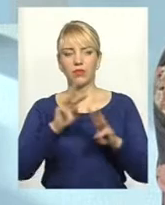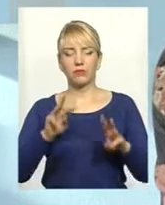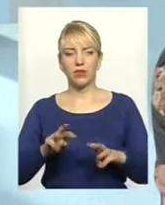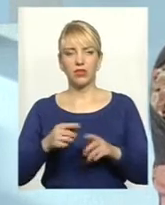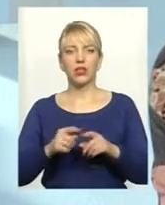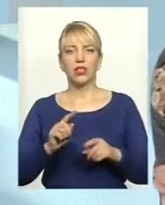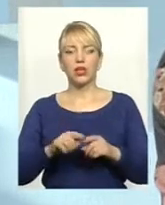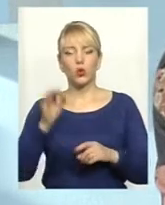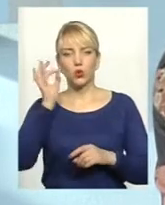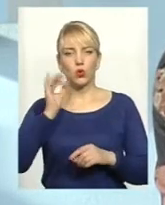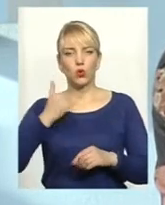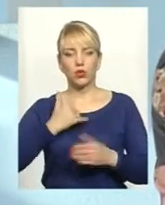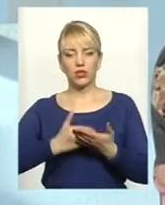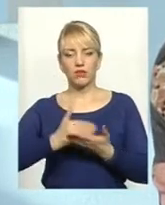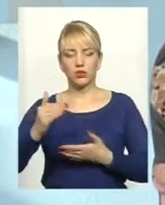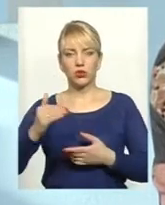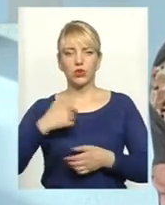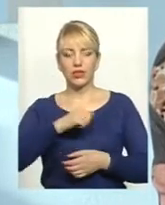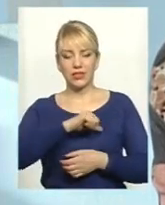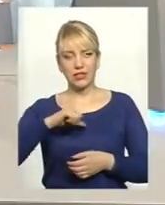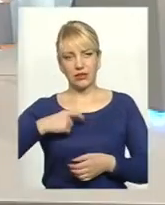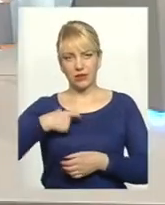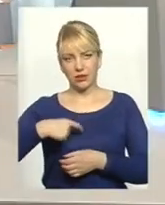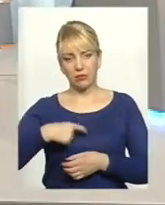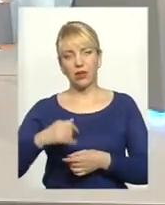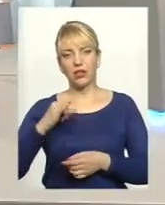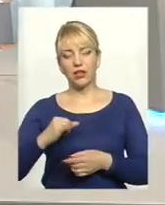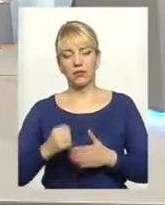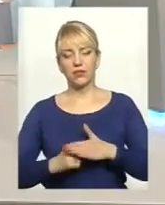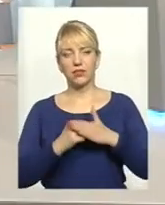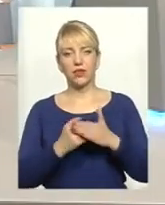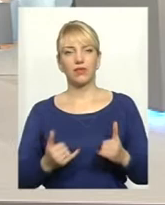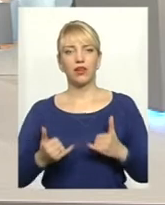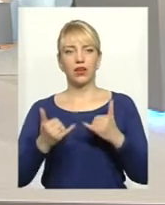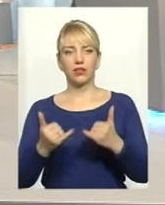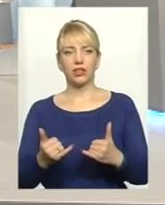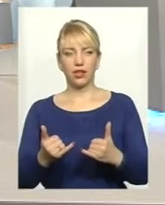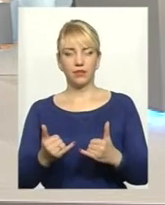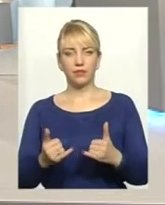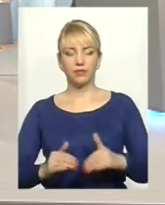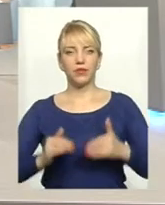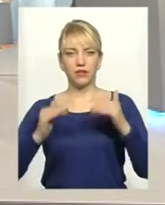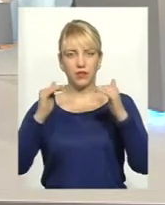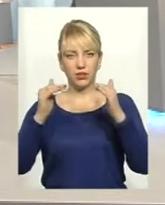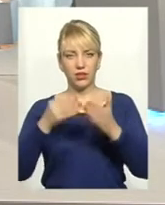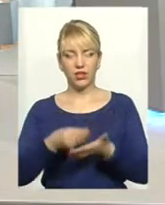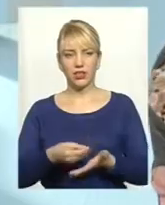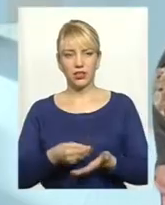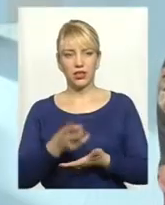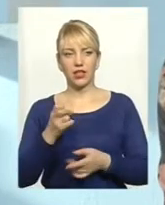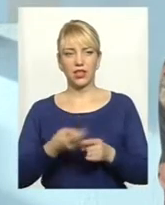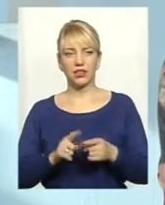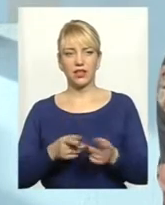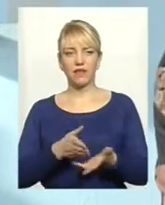досить висока, тому я вважаю, що підстав для підвищення цін на цей вид